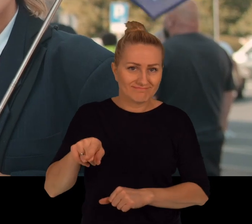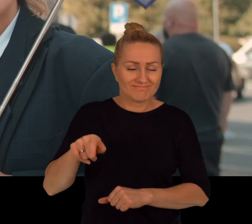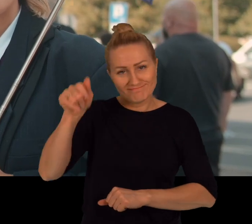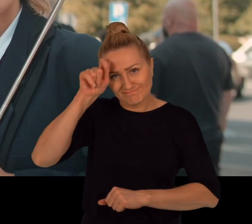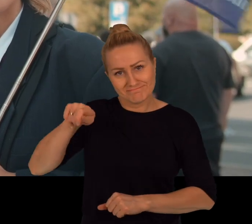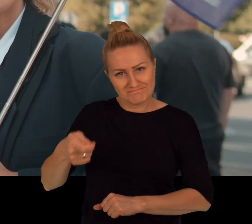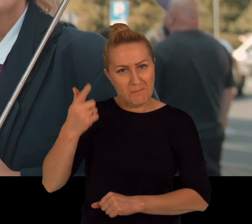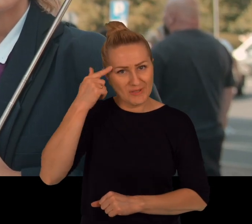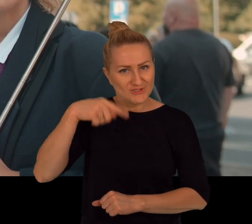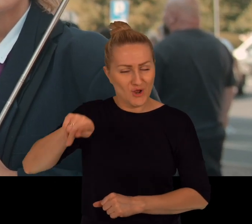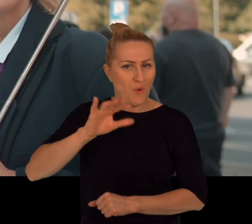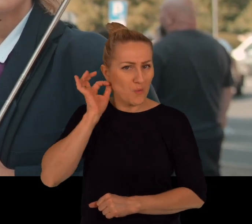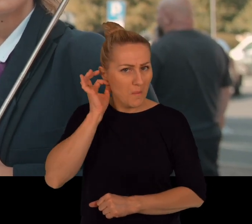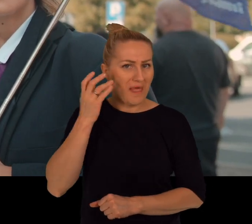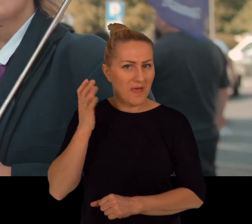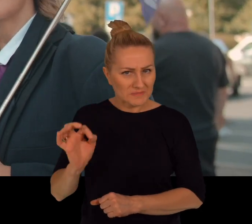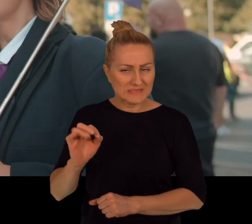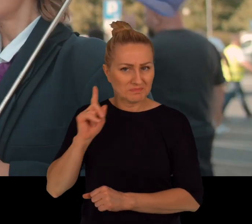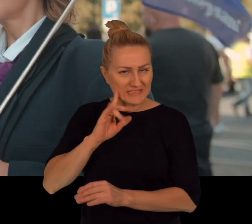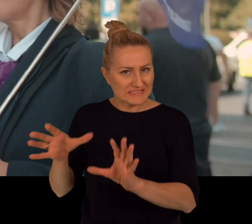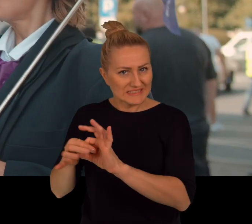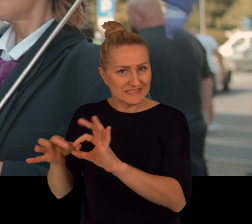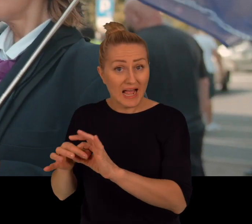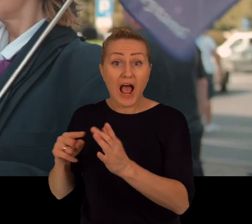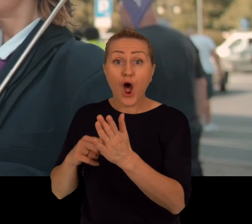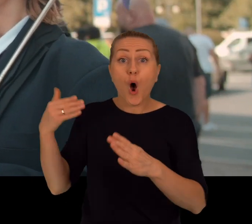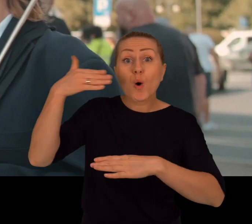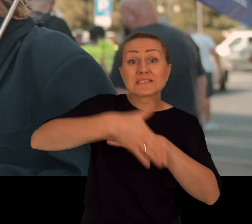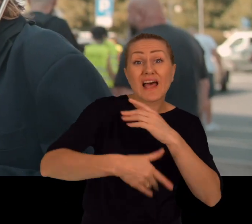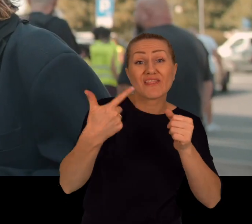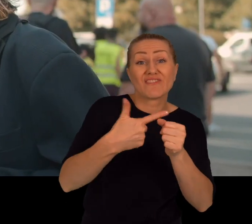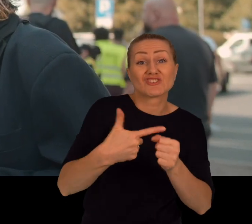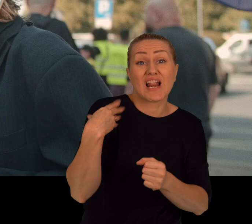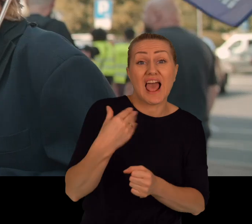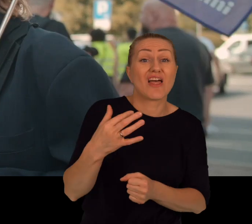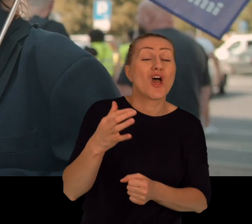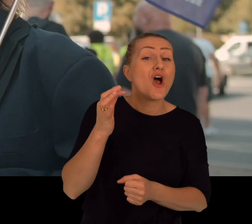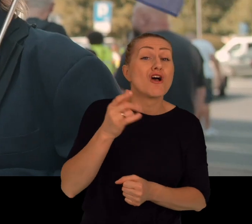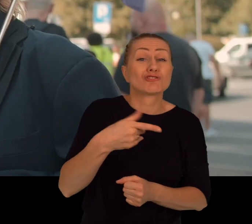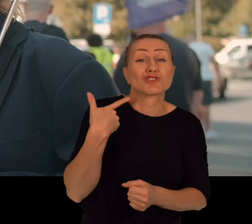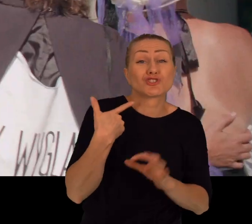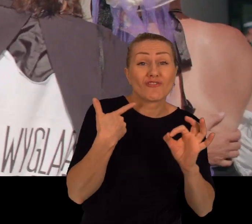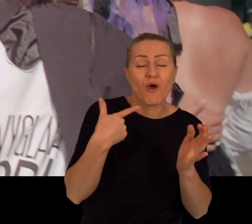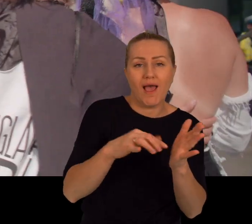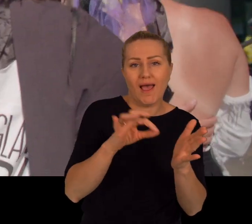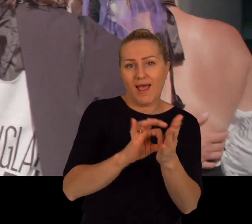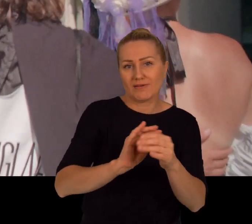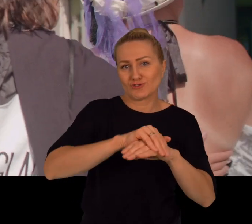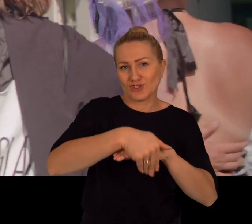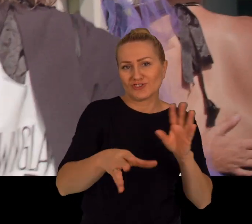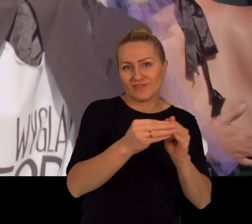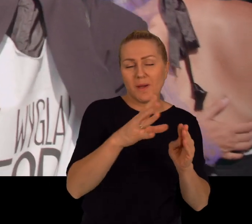za heterokobietę, która przez ostatnie 20 lat swojego życia żyła w